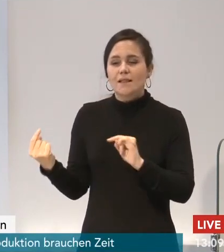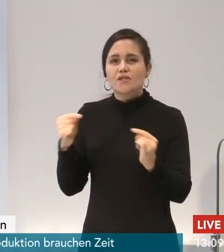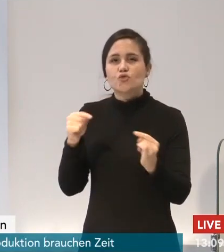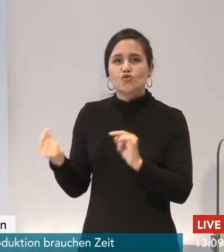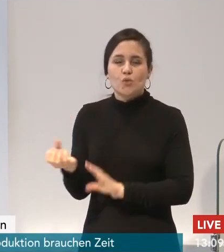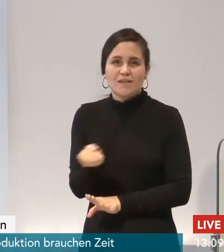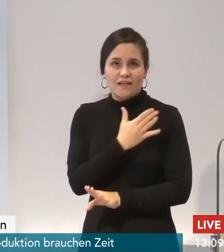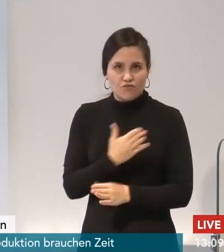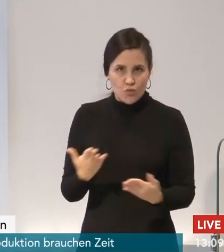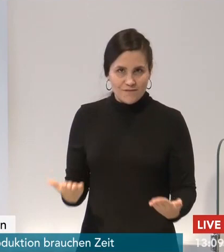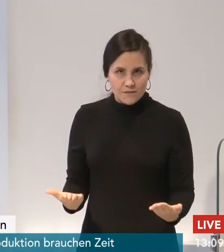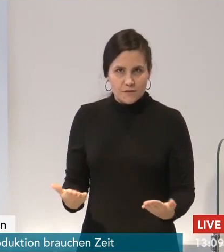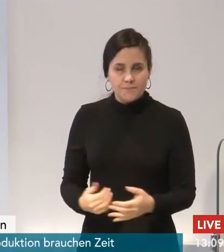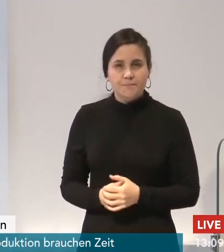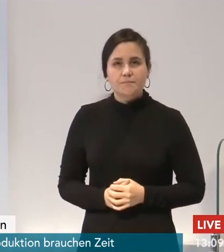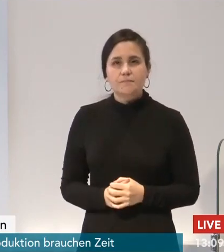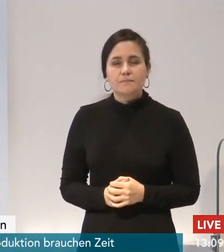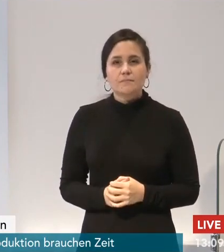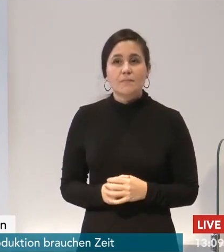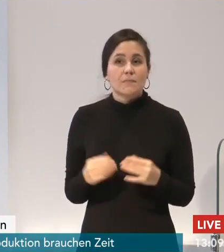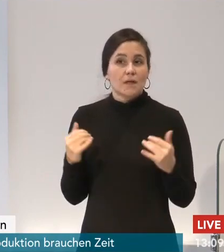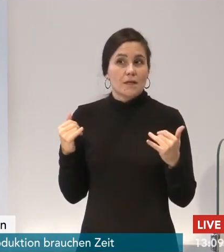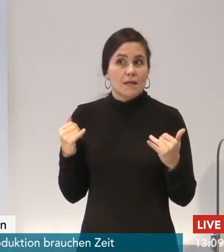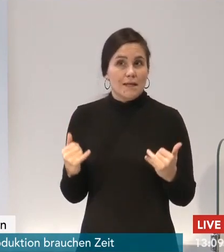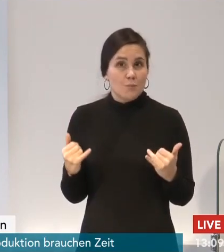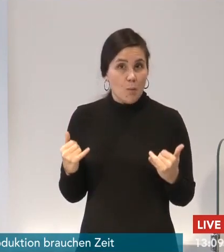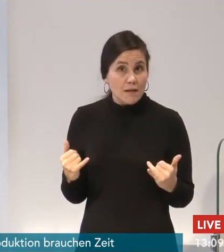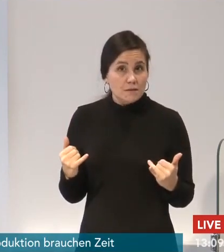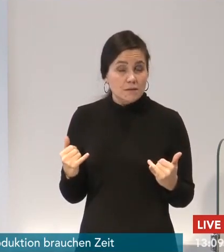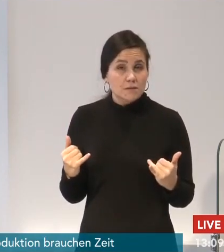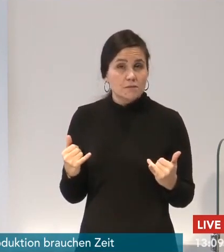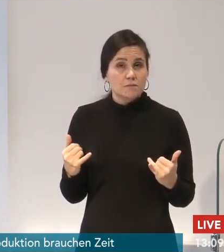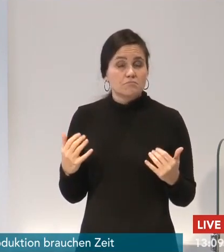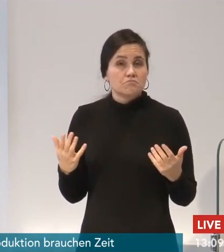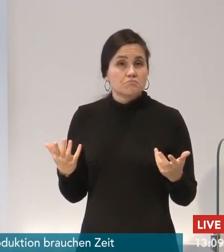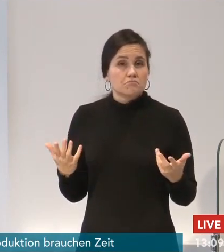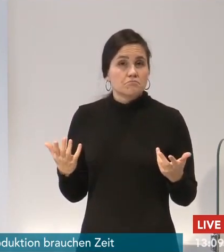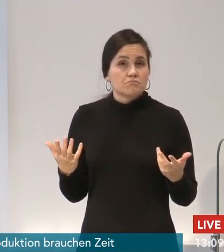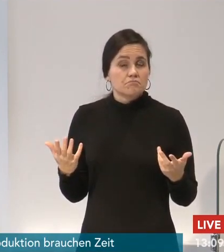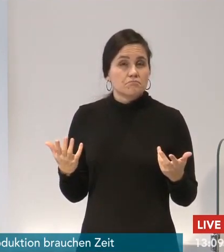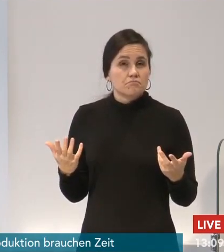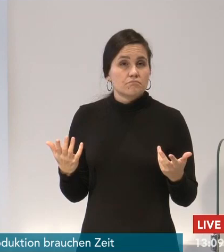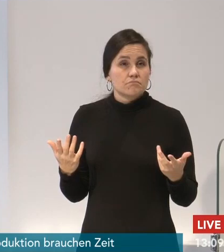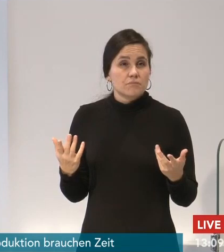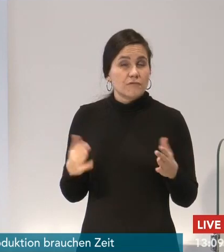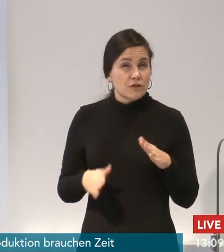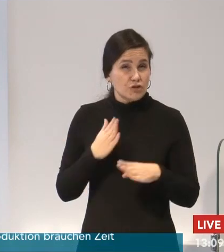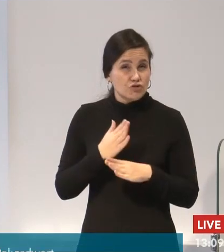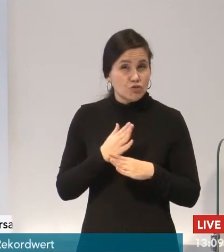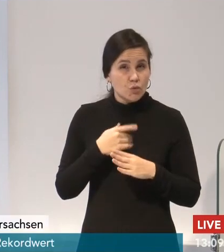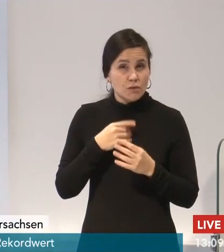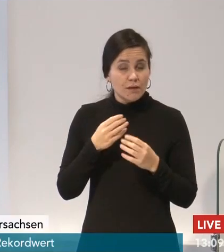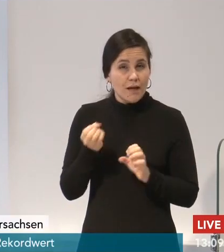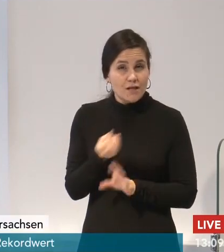ich weiß, derzeit noch keinen entsprechenden, so detaillierten Entwurf aus einem anderen